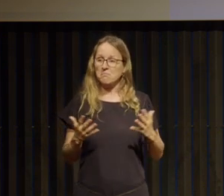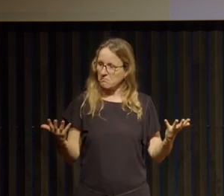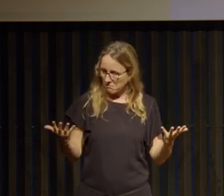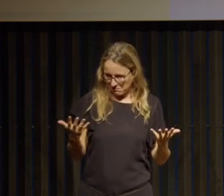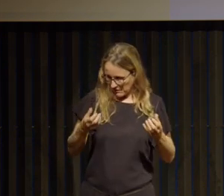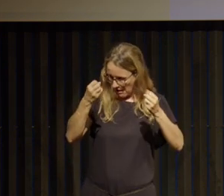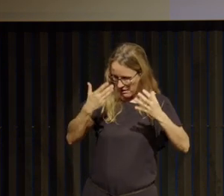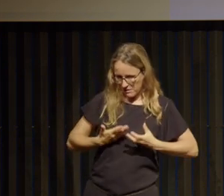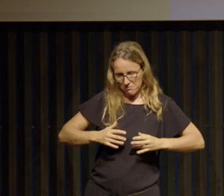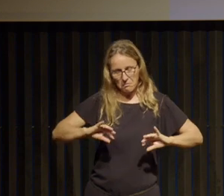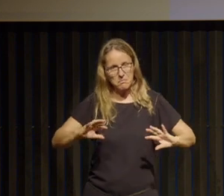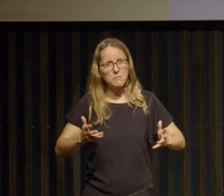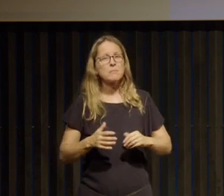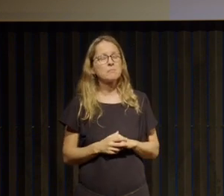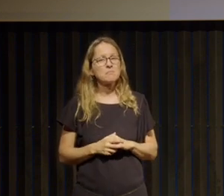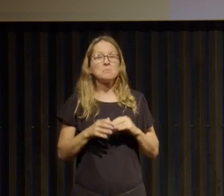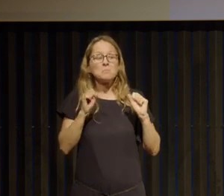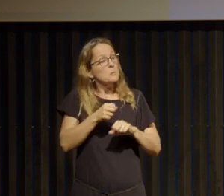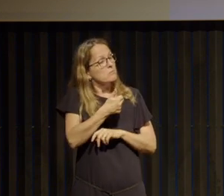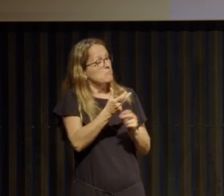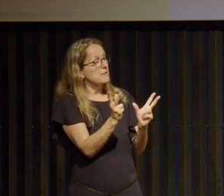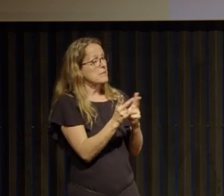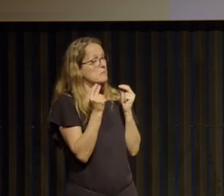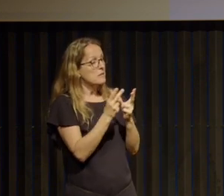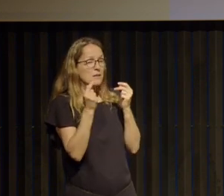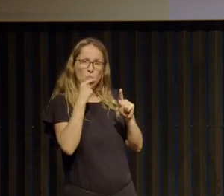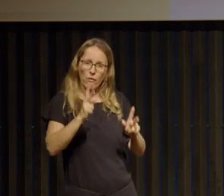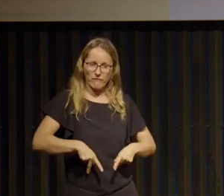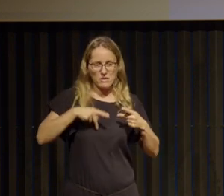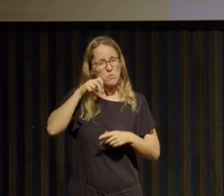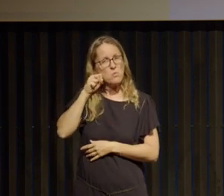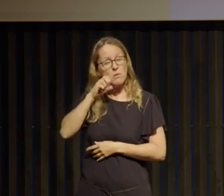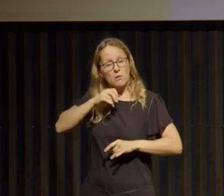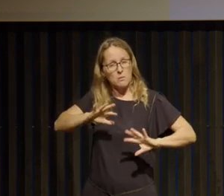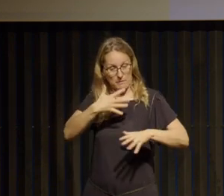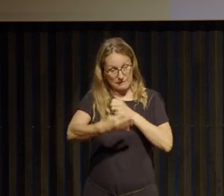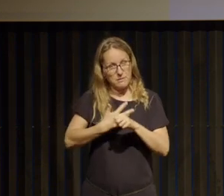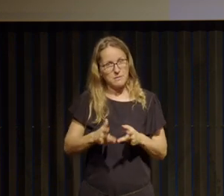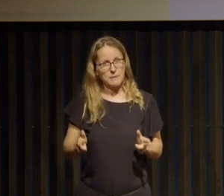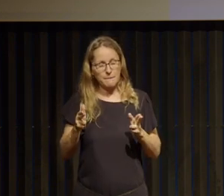maladie et pouvez-vous nous expliquer votre quotidien pendant ces cinq années ?